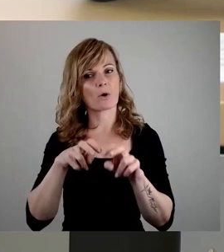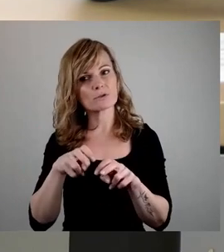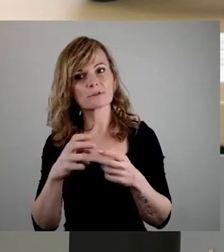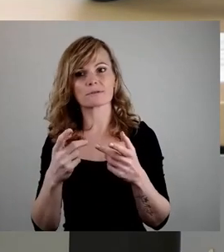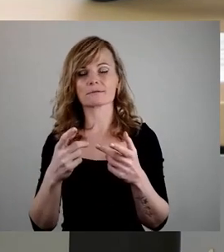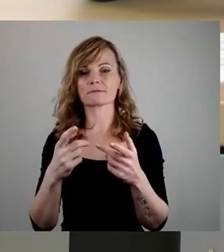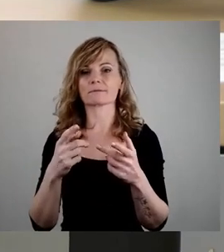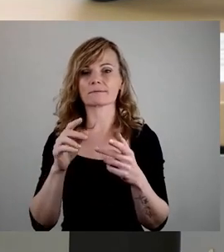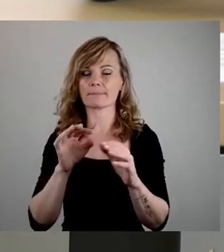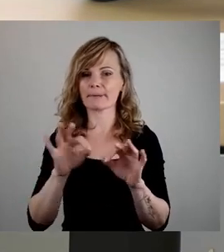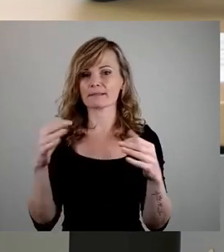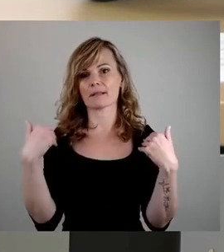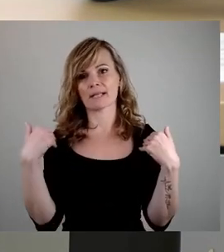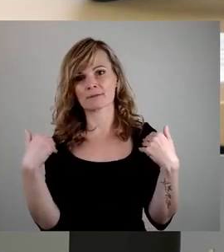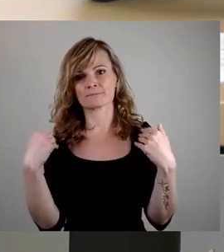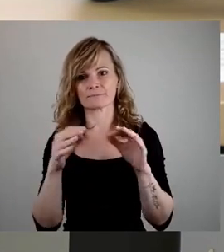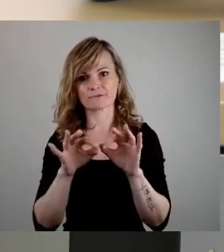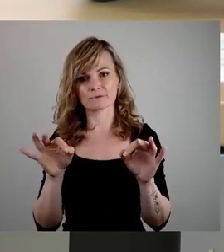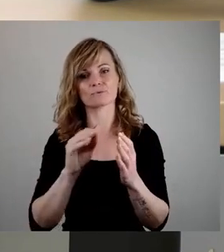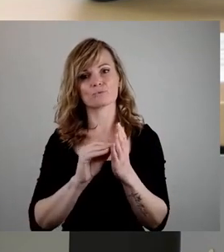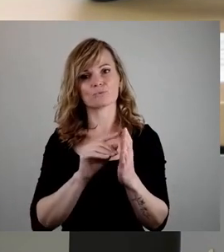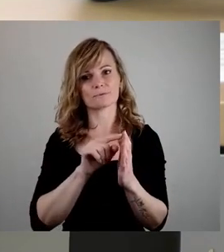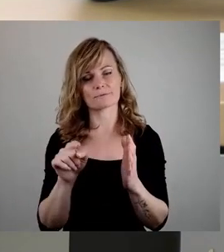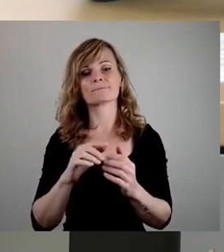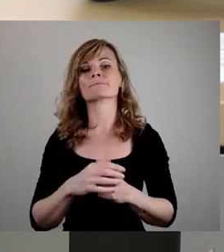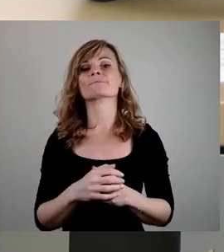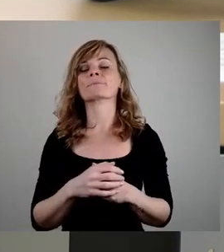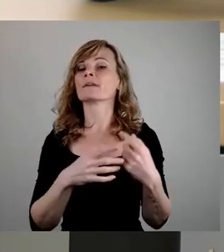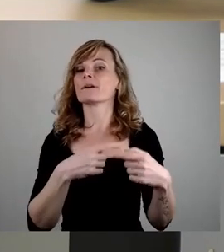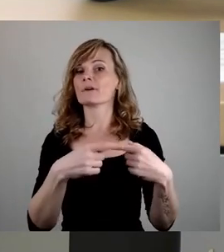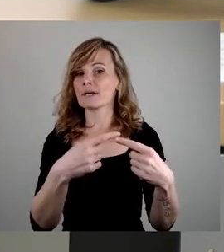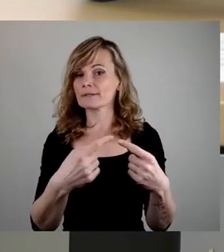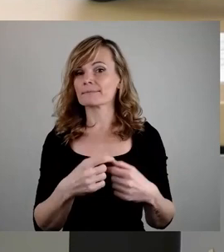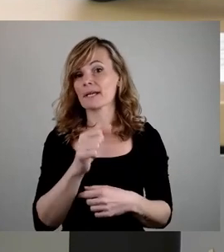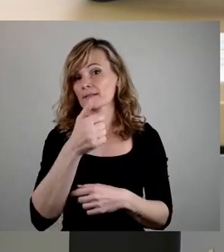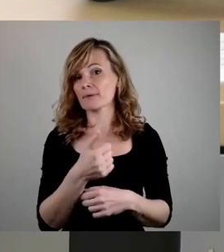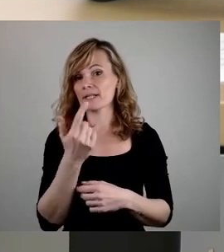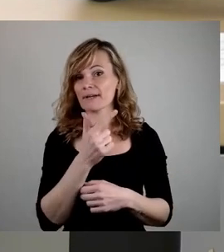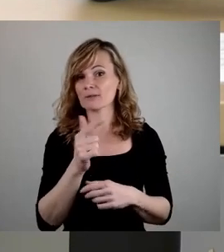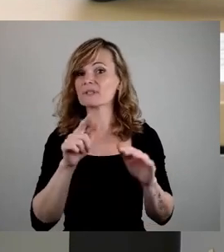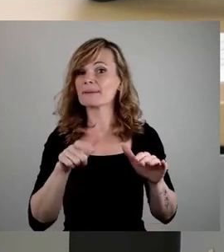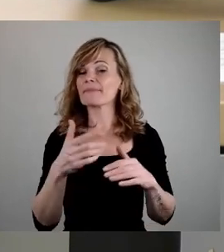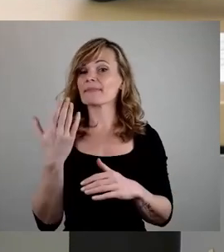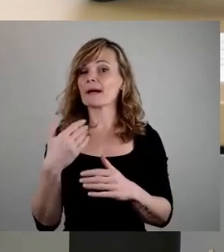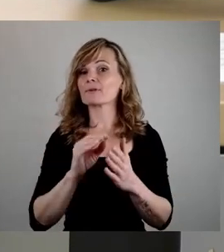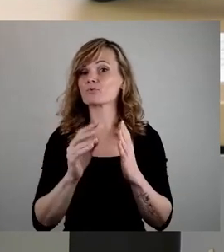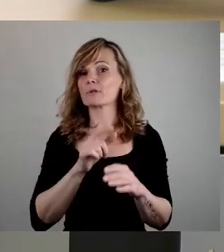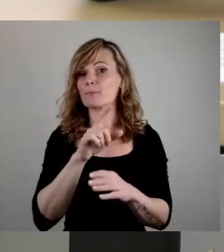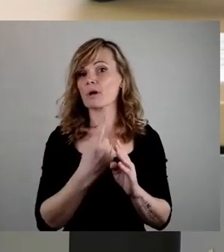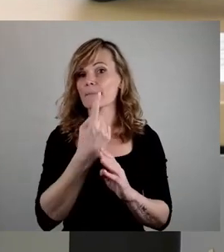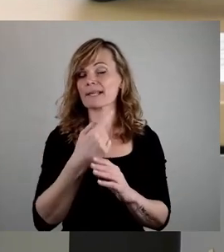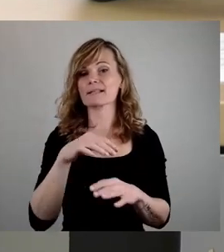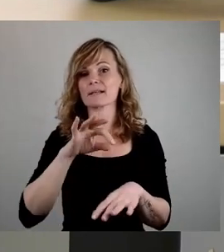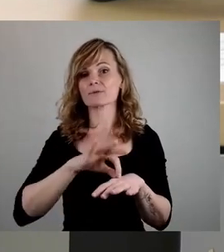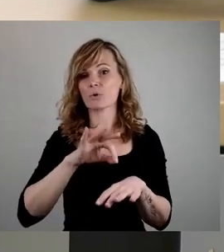Entlastung zu führen. Und das andere zum Verfahren. Erstmals 2017 mit dem damaligen Schulbürgermeister Dr. Peter Lahmes ist ja